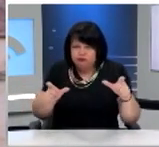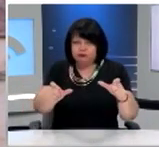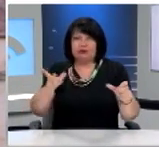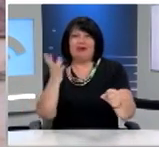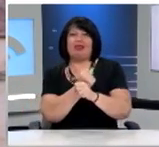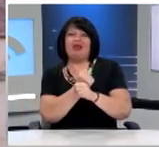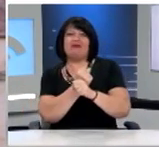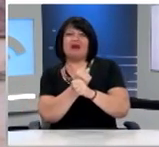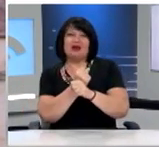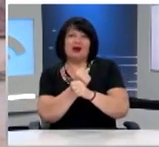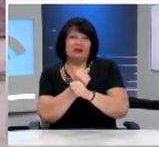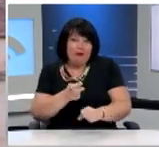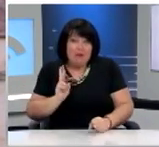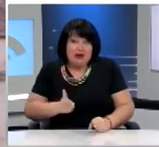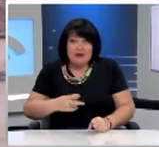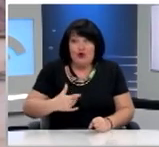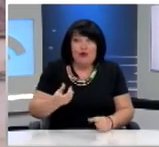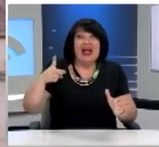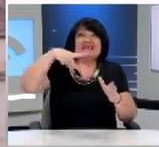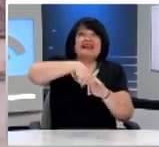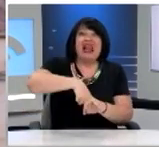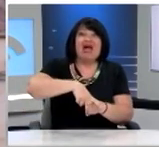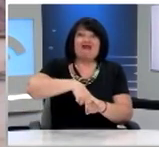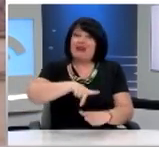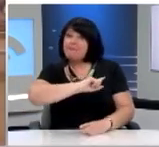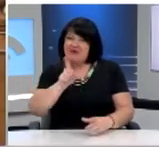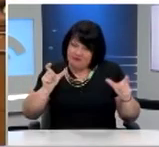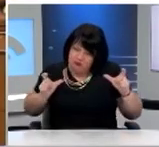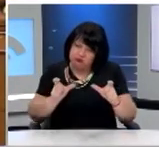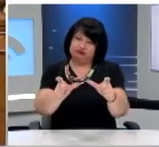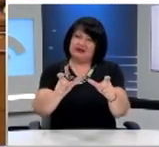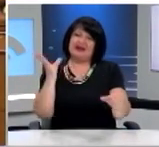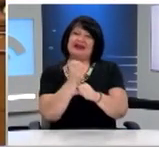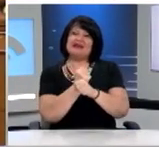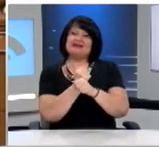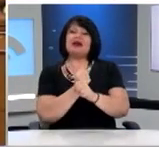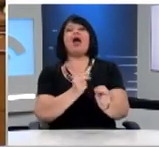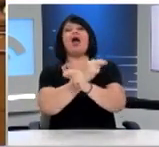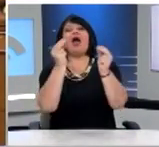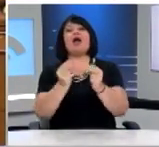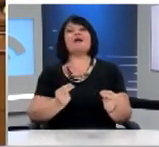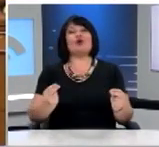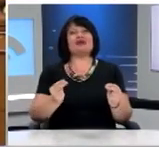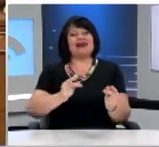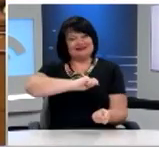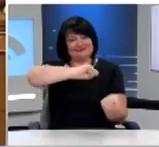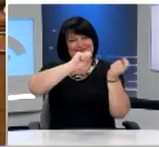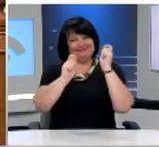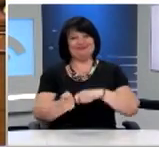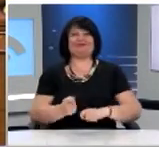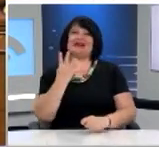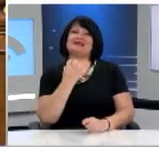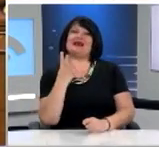από την απειλή της δουλείας Και την αποτροπή αυτής της απειλής Τους οδήγησε σε αυτά τα 40